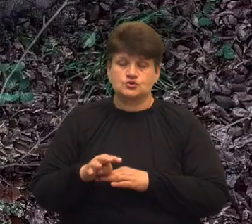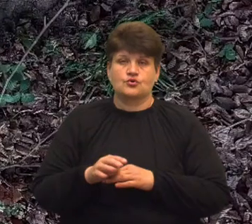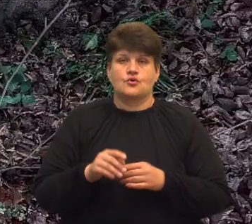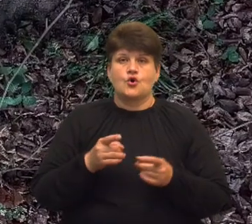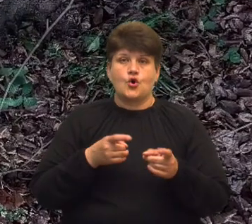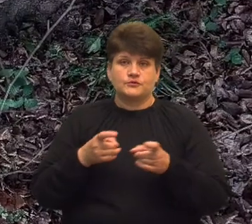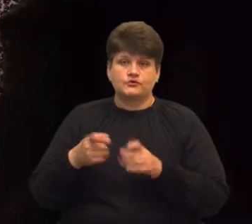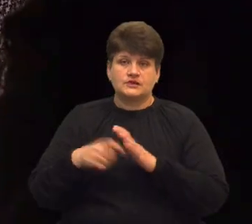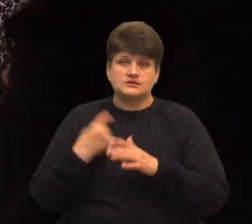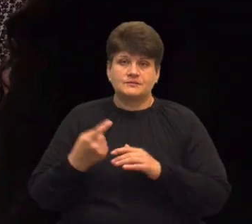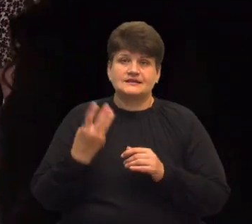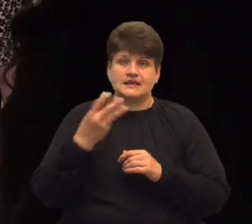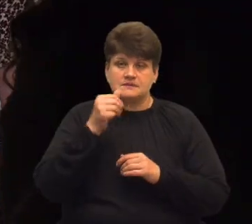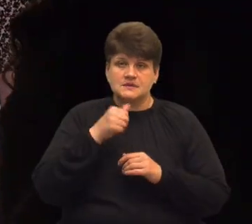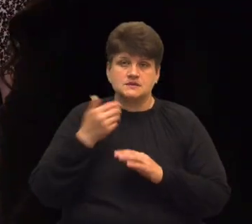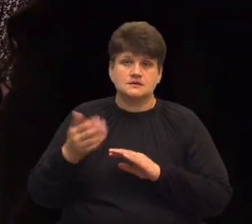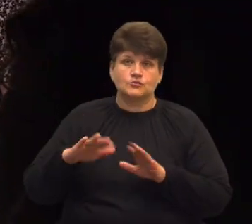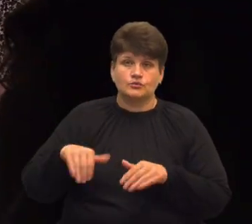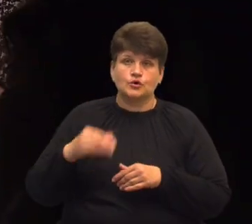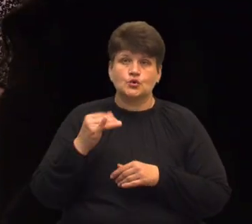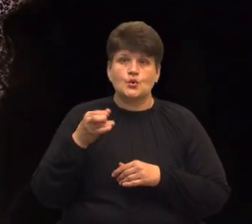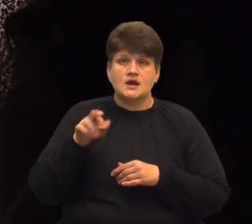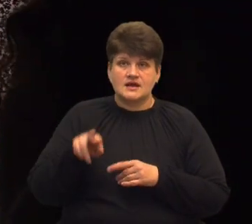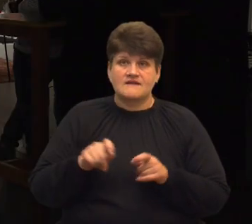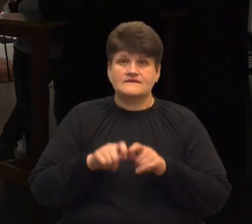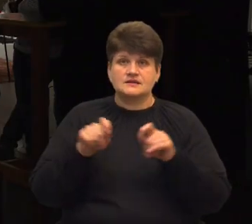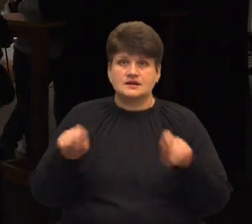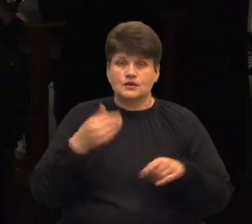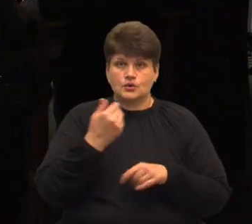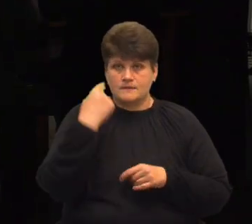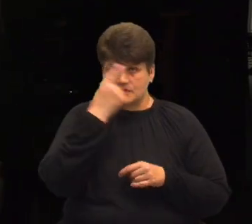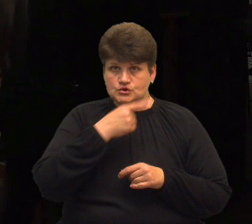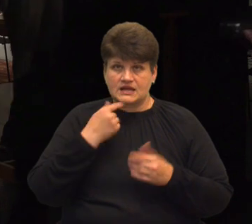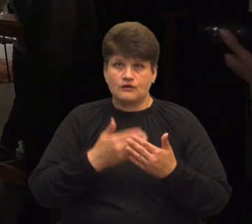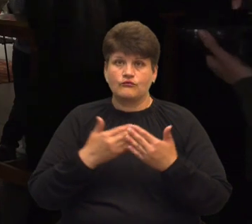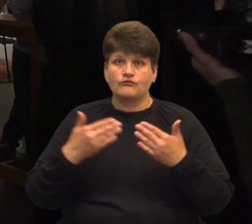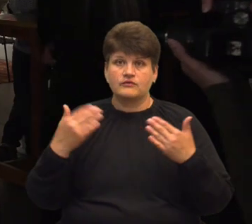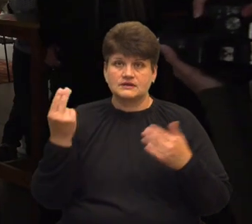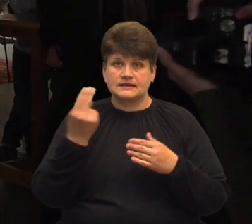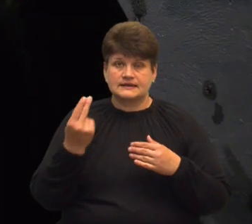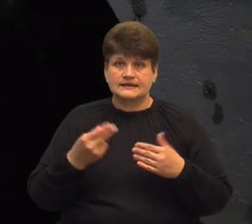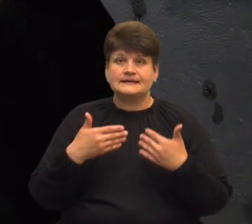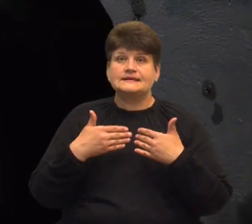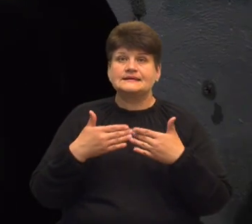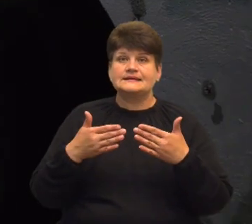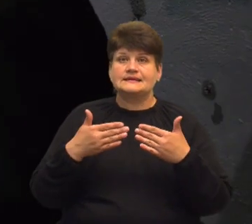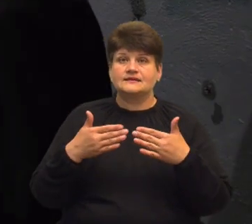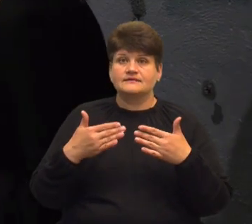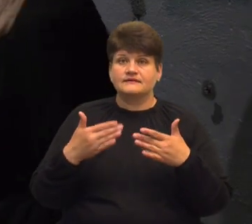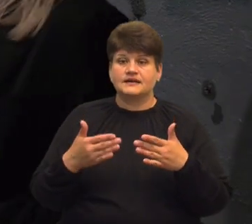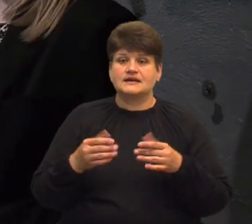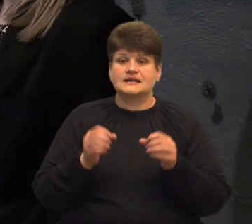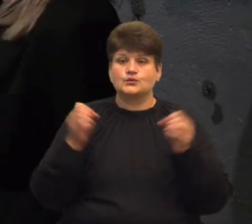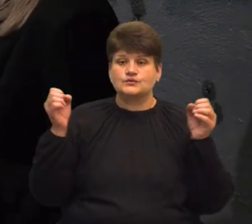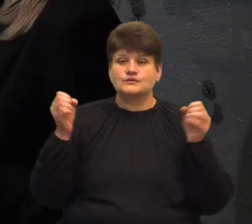Три місяці по тому, 7 червня, його дівчина Юлія відкриває його персональну виставку картин під назвою «Два різних світи». Сьогодні лише голі